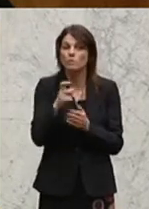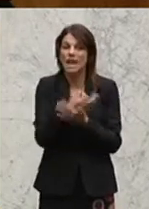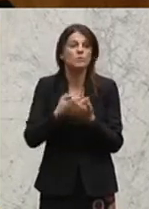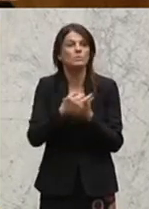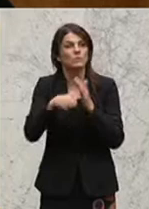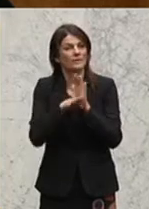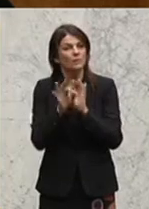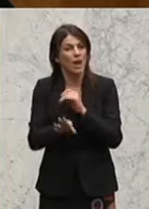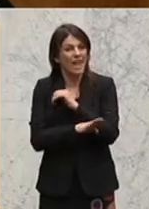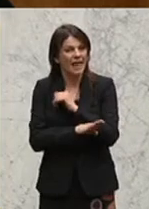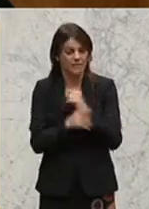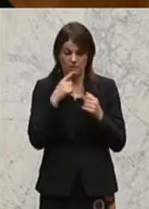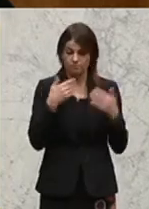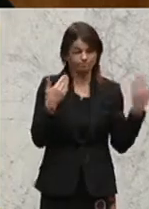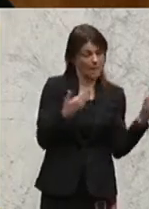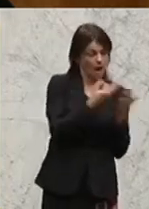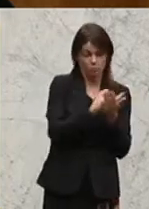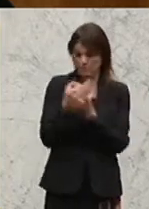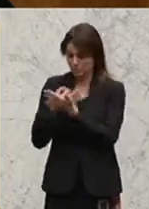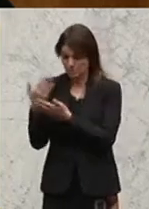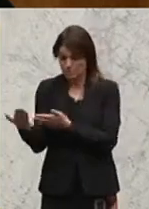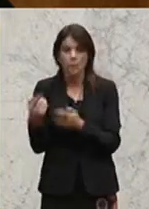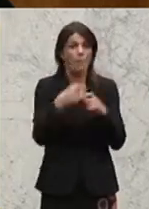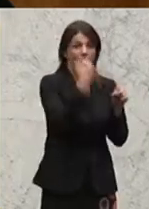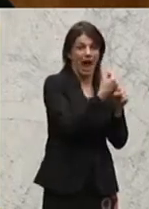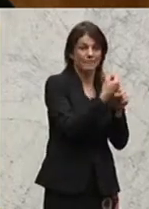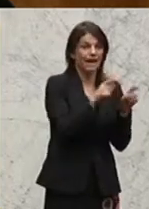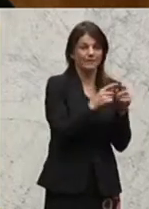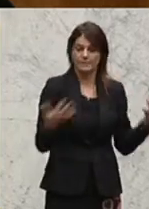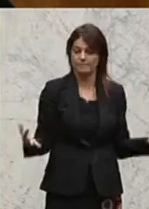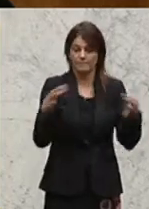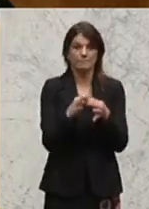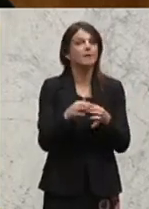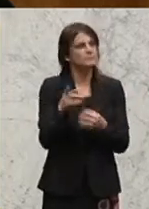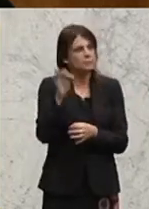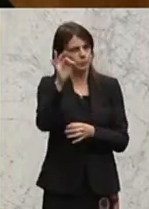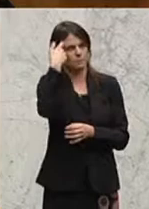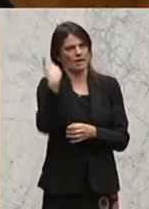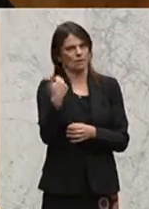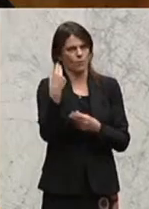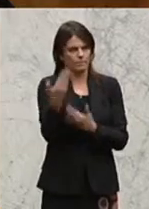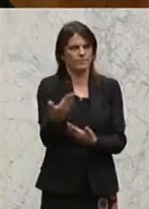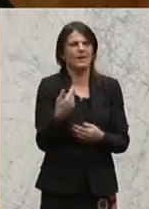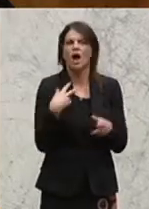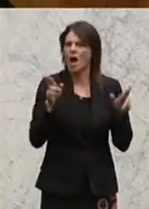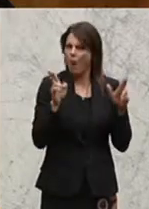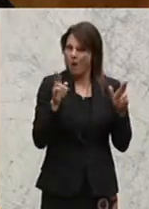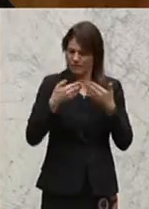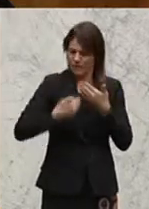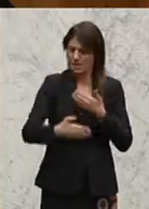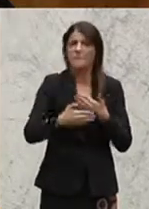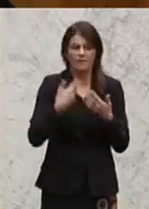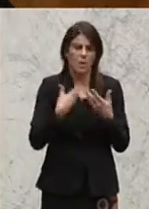gehen, also Zwischenausbildung und Arbeit, dass das ein guter Ansatz ist. Ich hoffe, dass wir hier wirklich bald